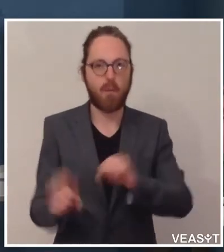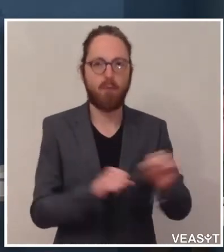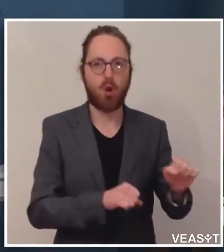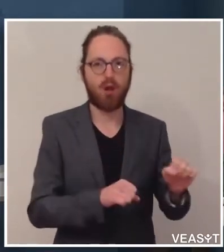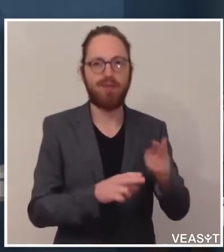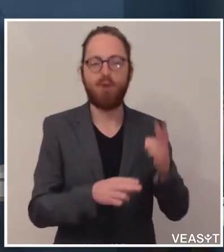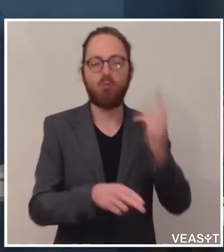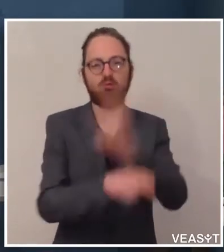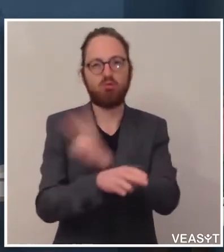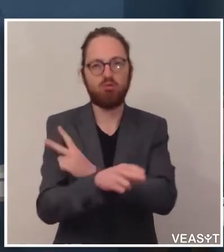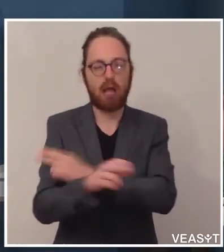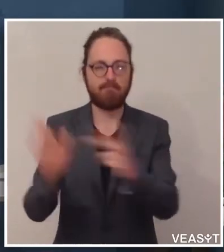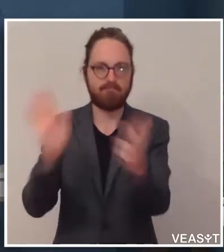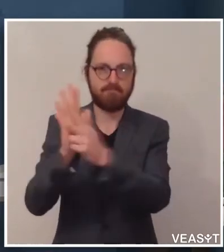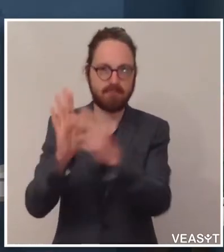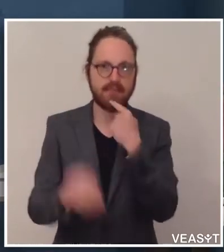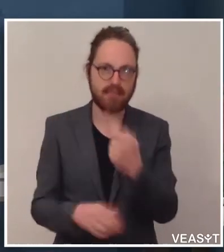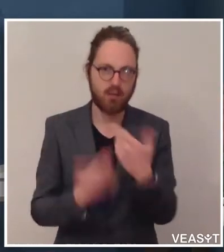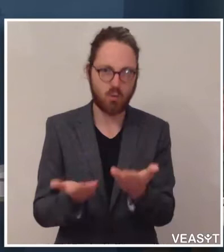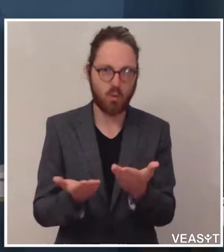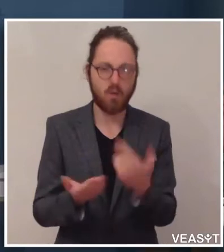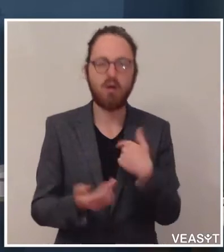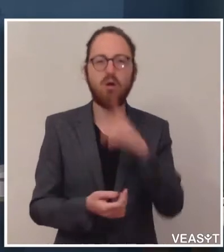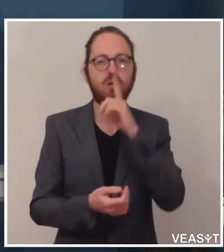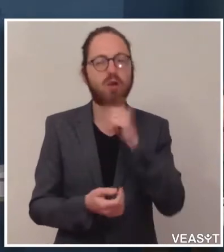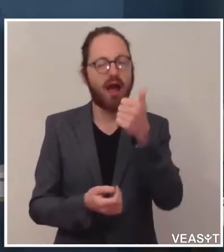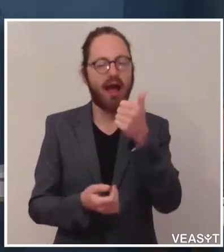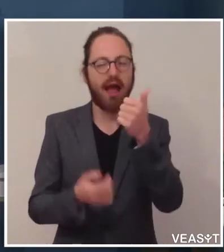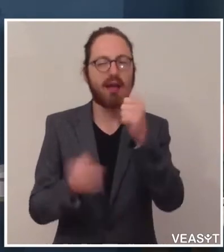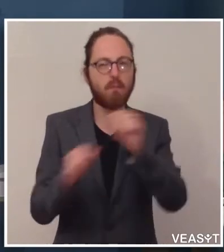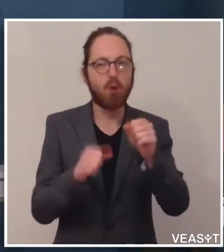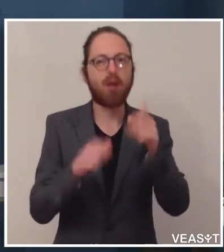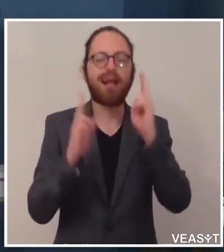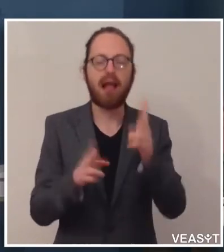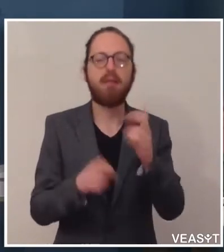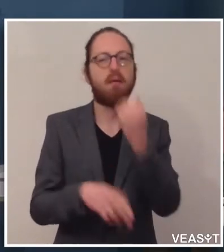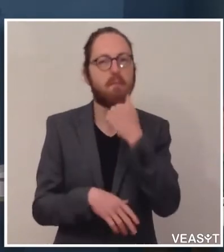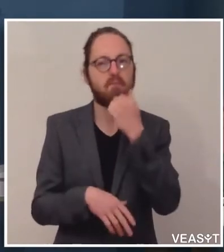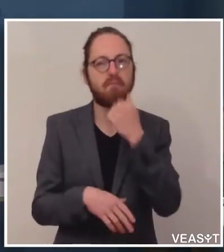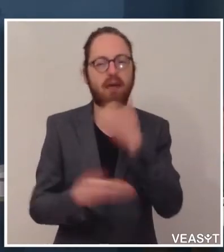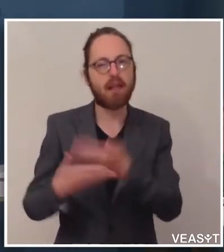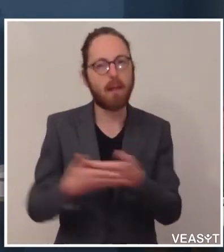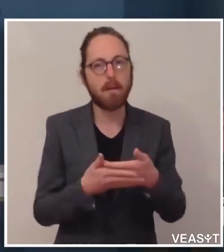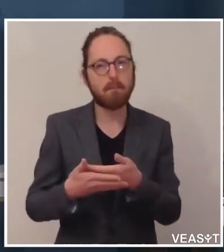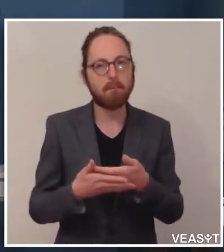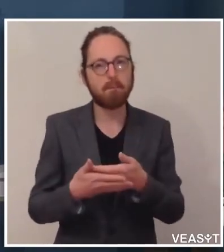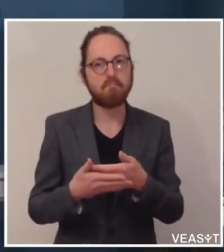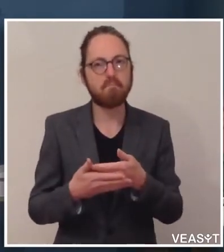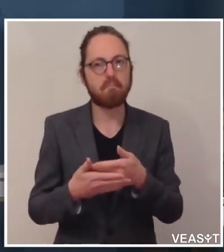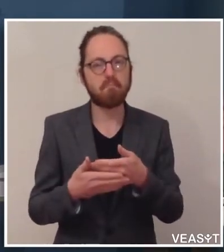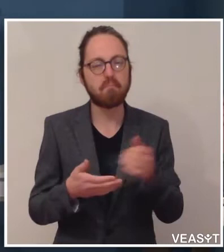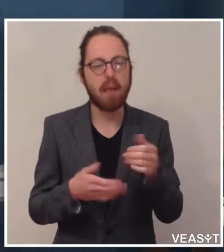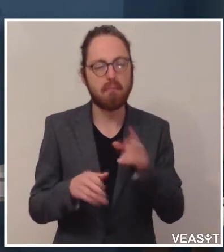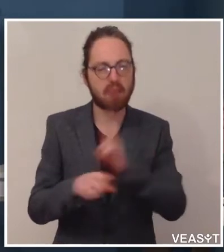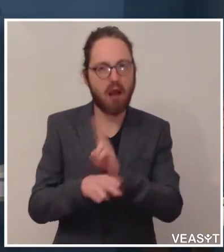Die einzige bisher zulässige Form ist ein privater Babysitterdienst. Der ist im Ateco-Kodex und im Kodex